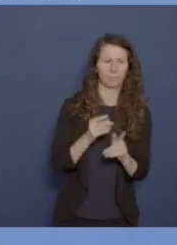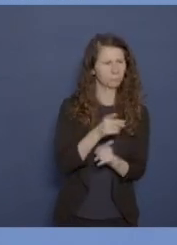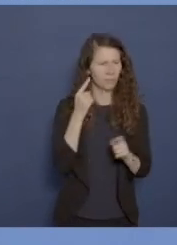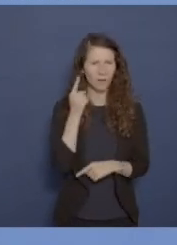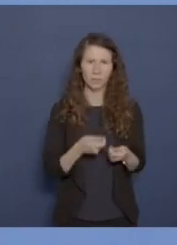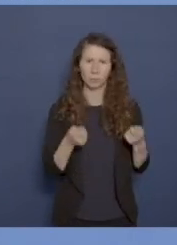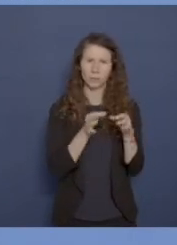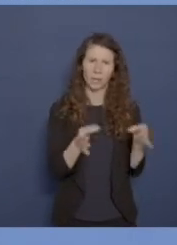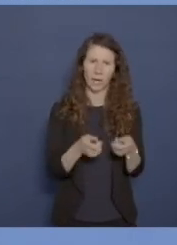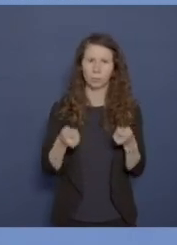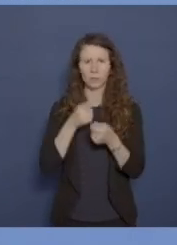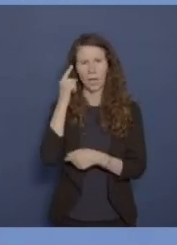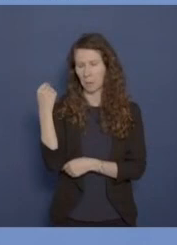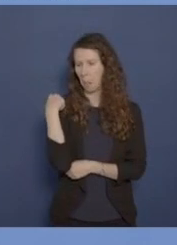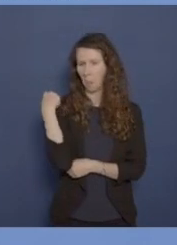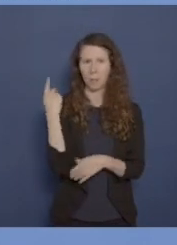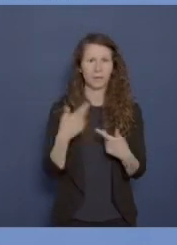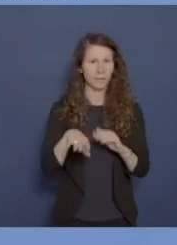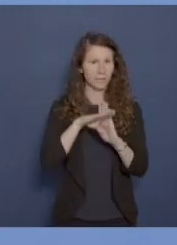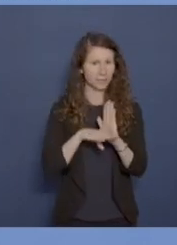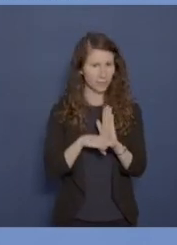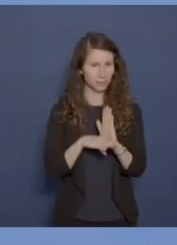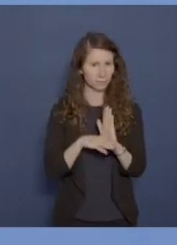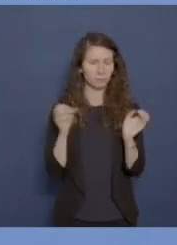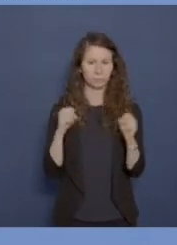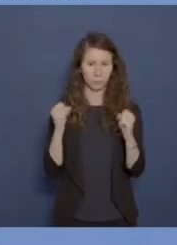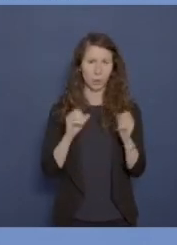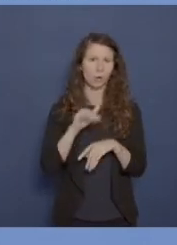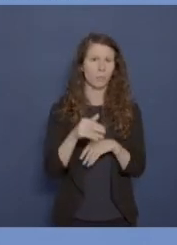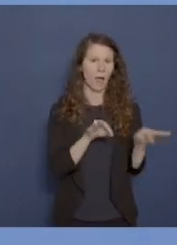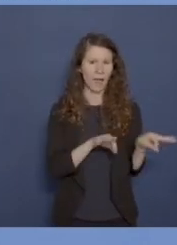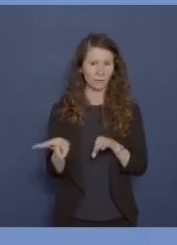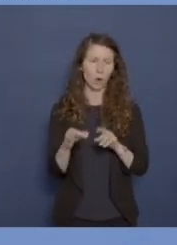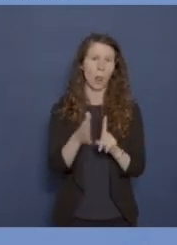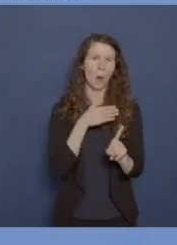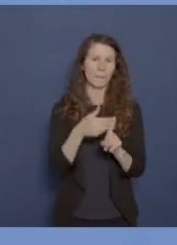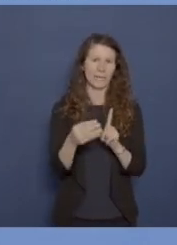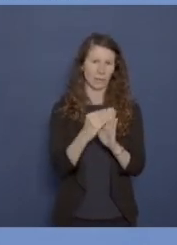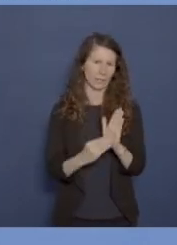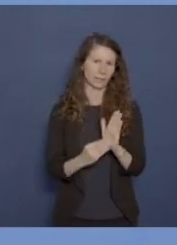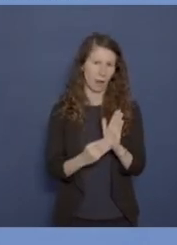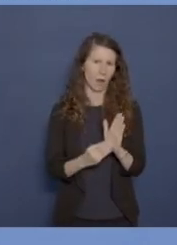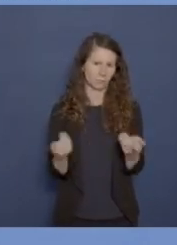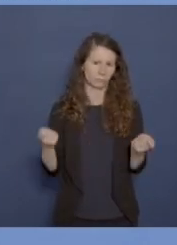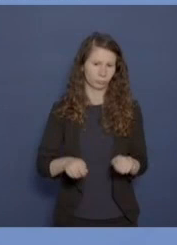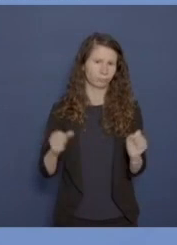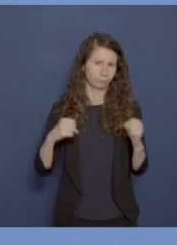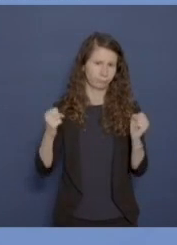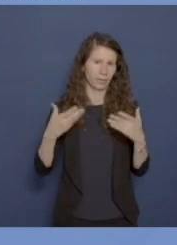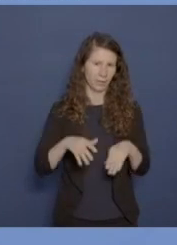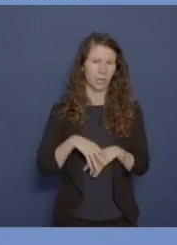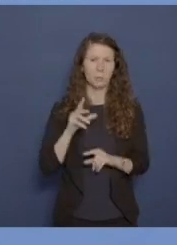Bundestag und Bundesrat haben kürzlich ein Gesetz zur Einführung eines neuen Lobbyregisters beschlossen. Es sieht also eine